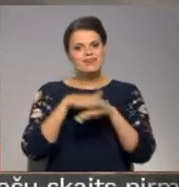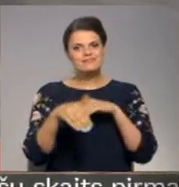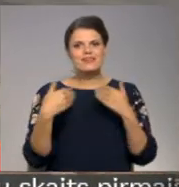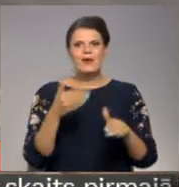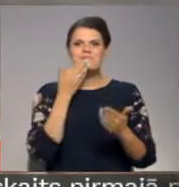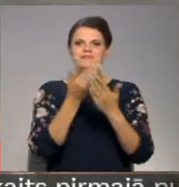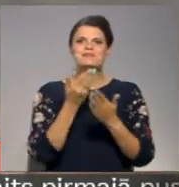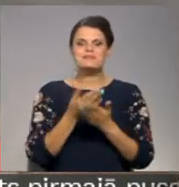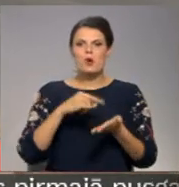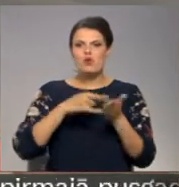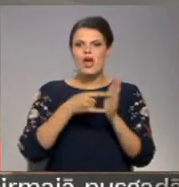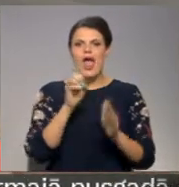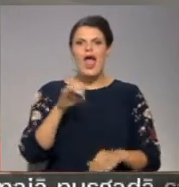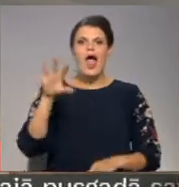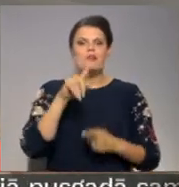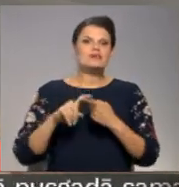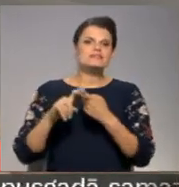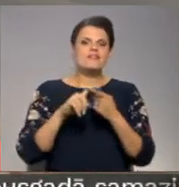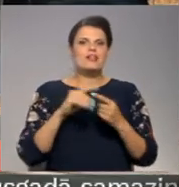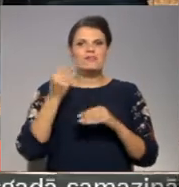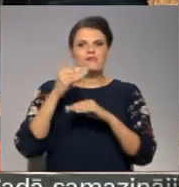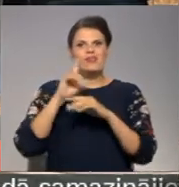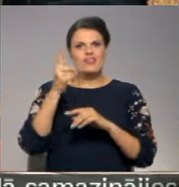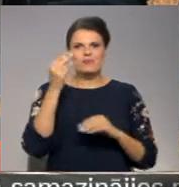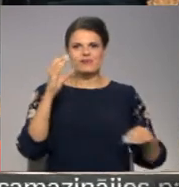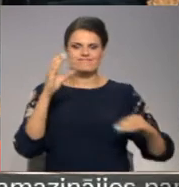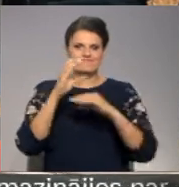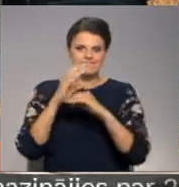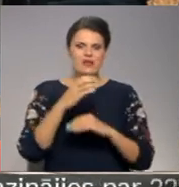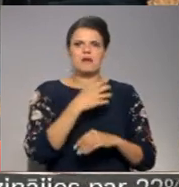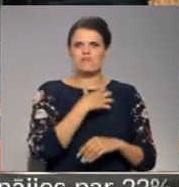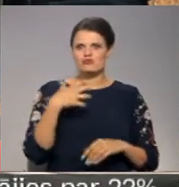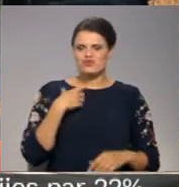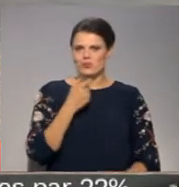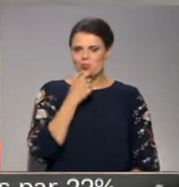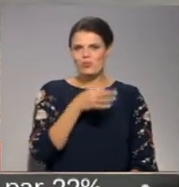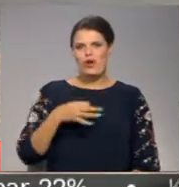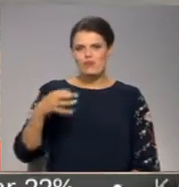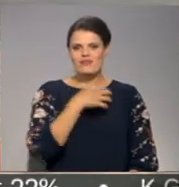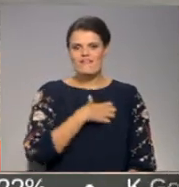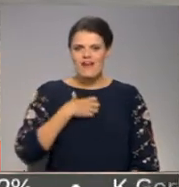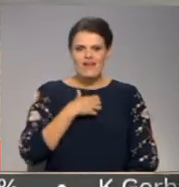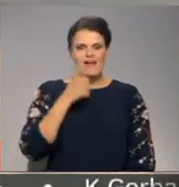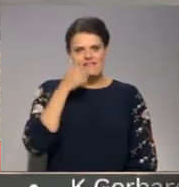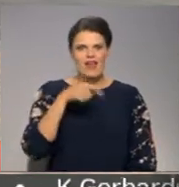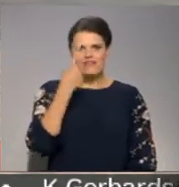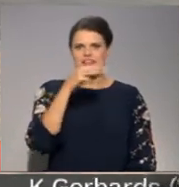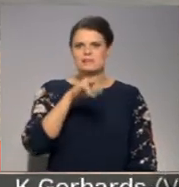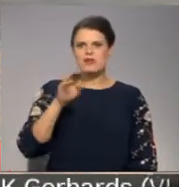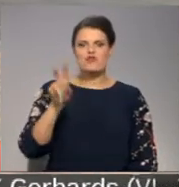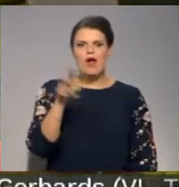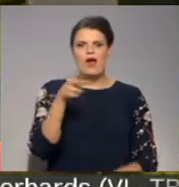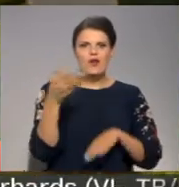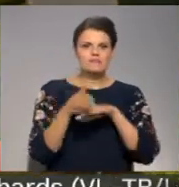pieteiktos projektus Eiropas Savienības fondu līdzfinansējumam, Gulbenes noda pašvaldībai ir nepieciešams te miljons eiro aizdevums valsts